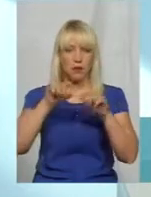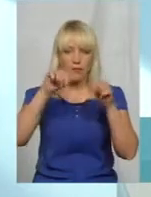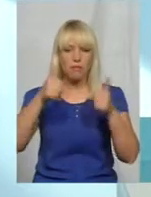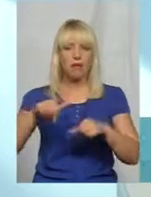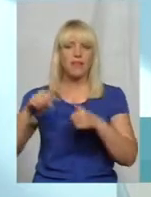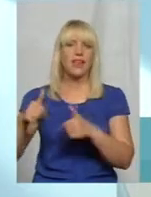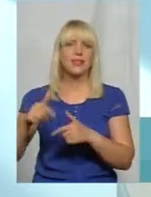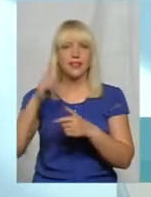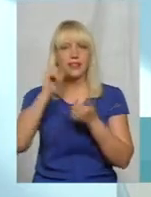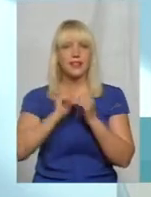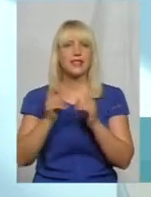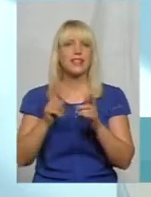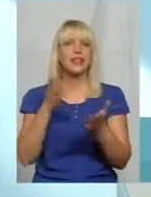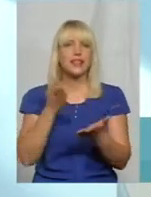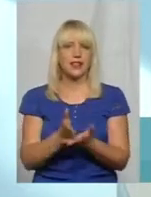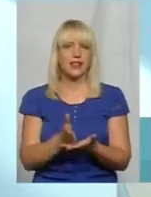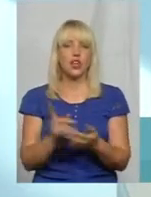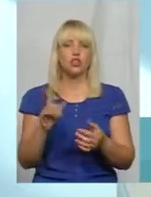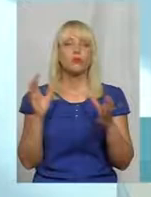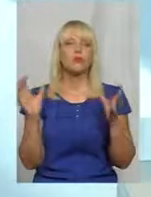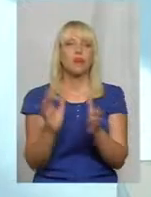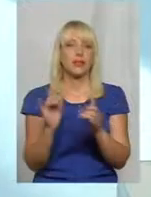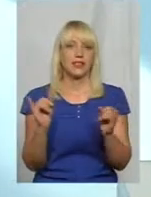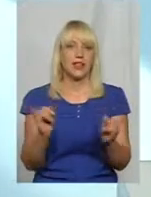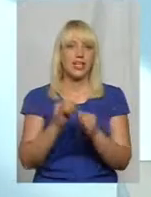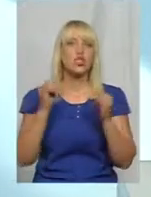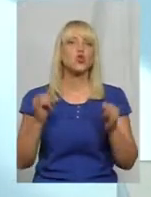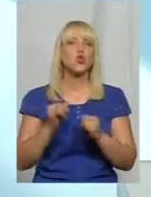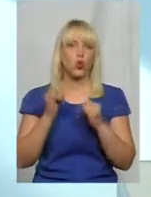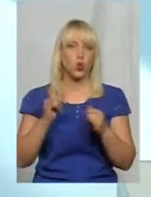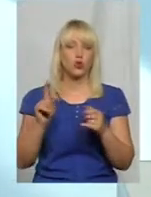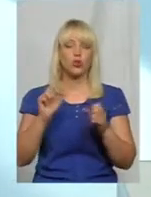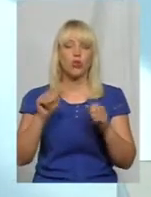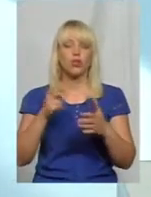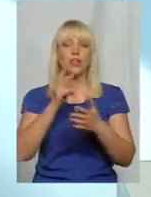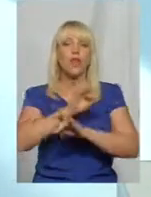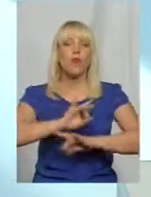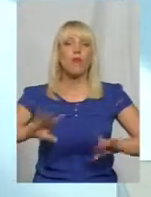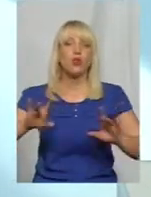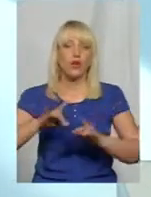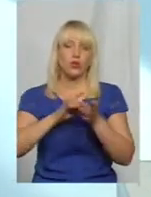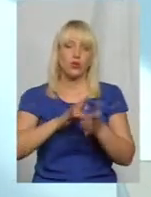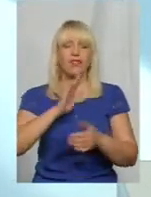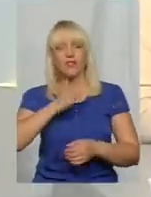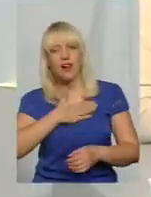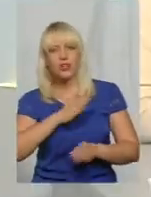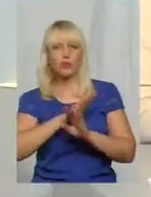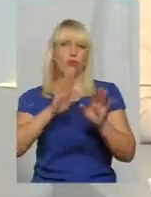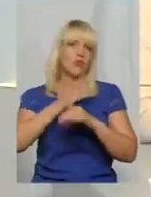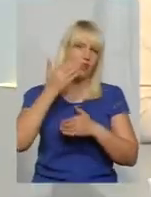є, щоб зберегти ту історію, щоби могти подати туристу, нашому, не нашому,